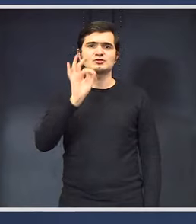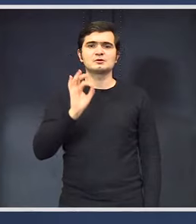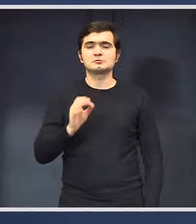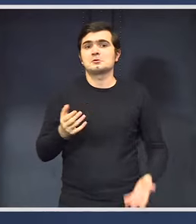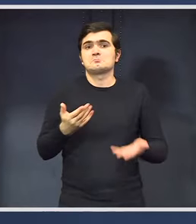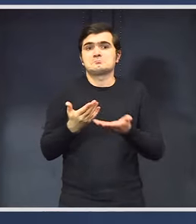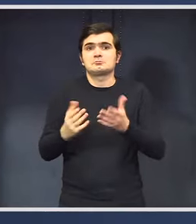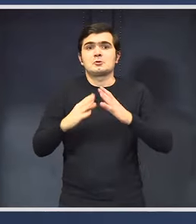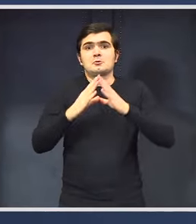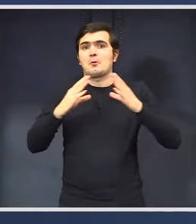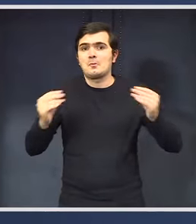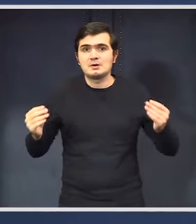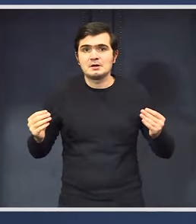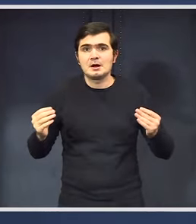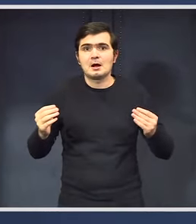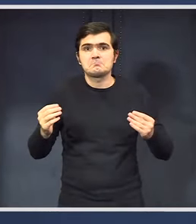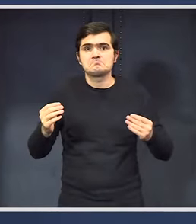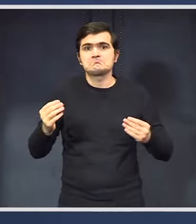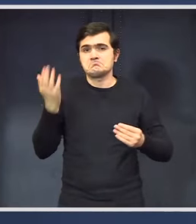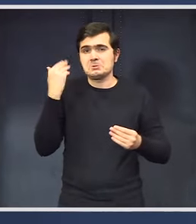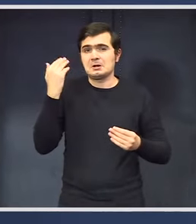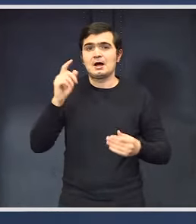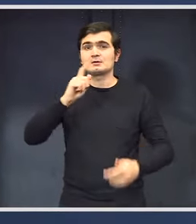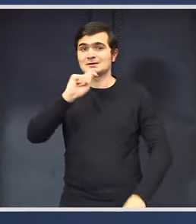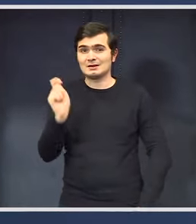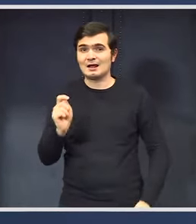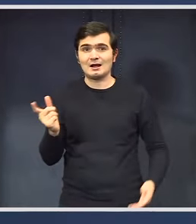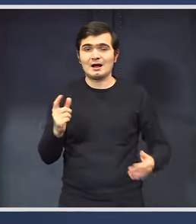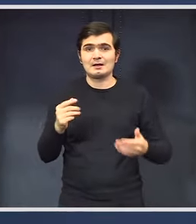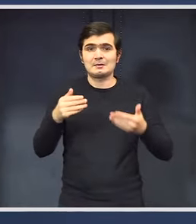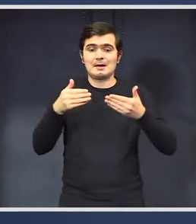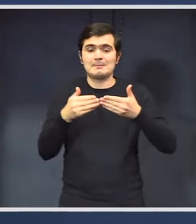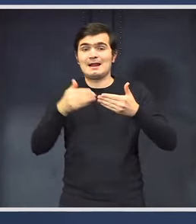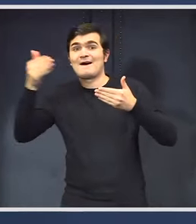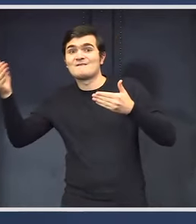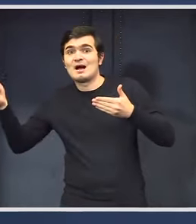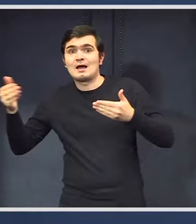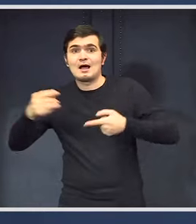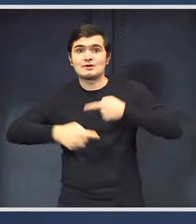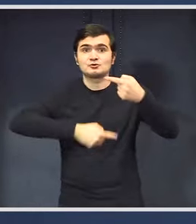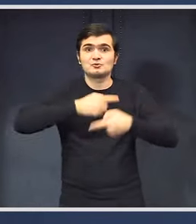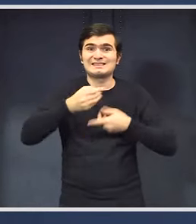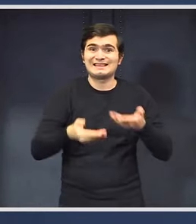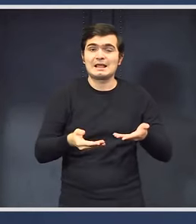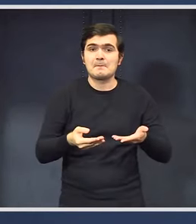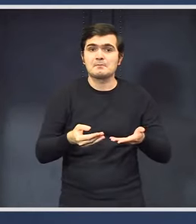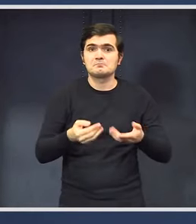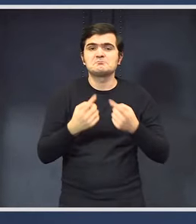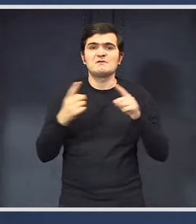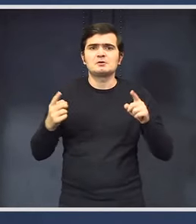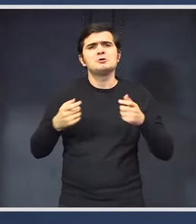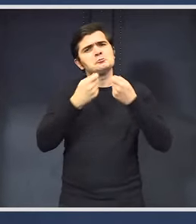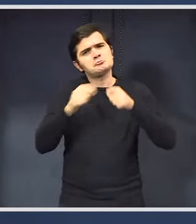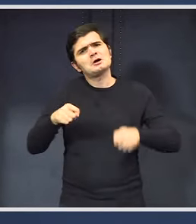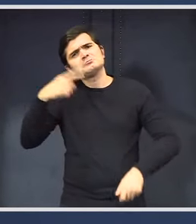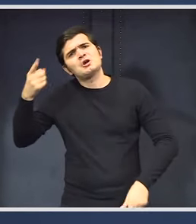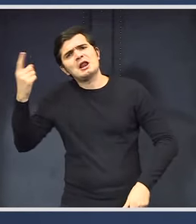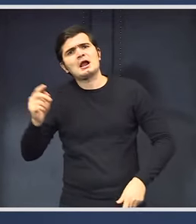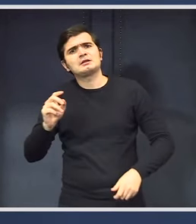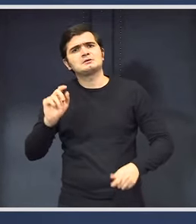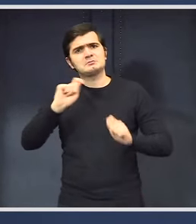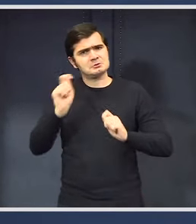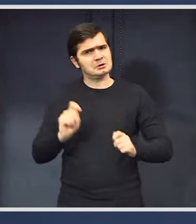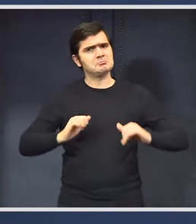România era țara care era în afara sistemului, deci era un sistem diferit, toate celelalte țări, țări mult mai